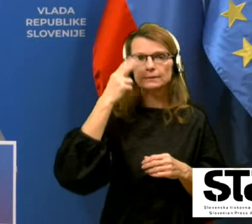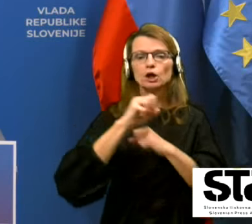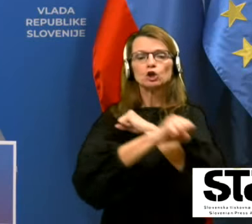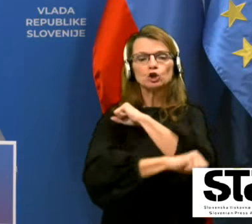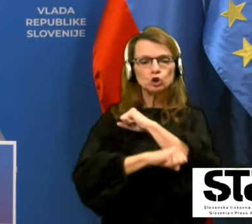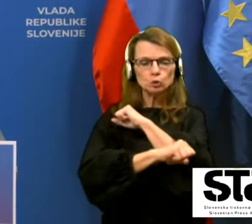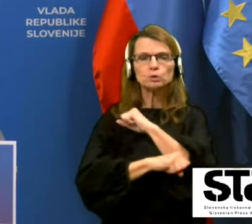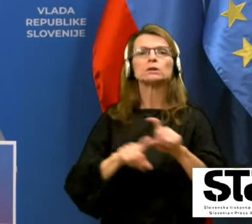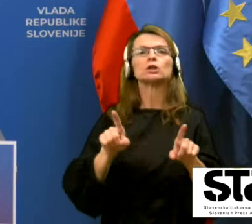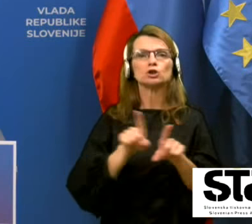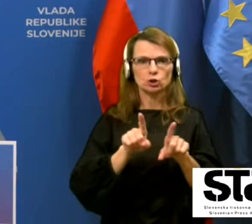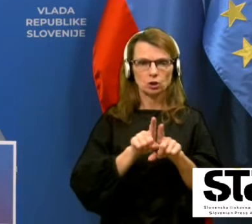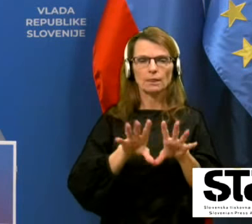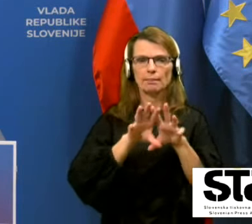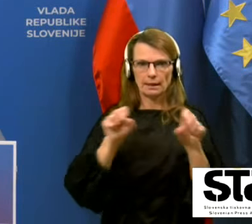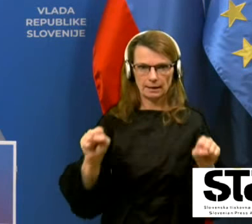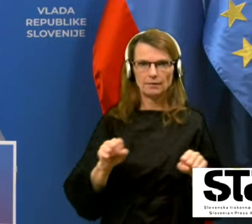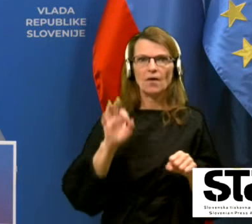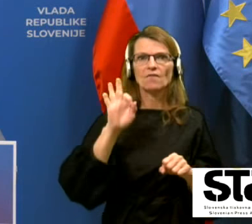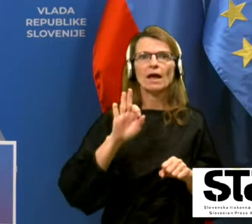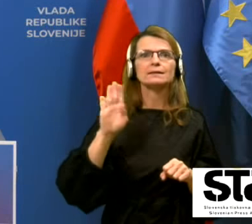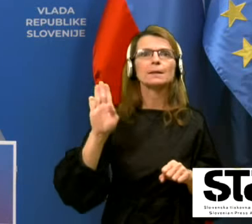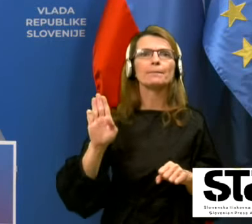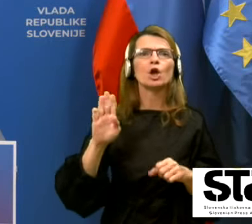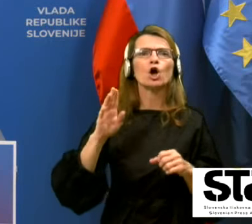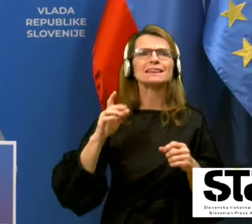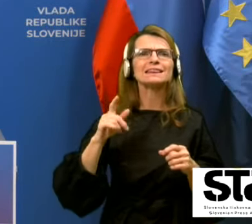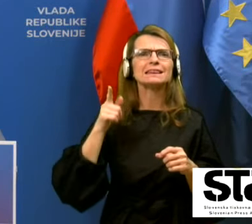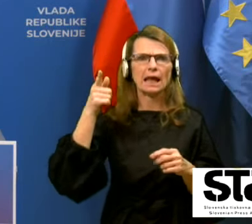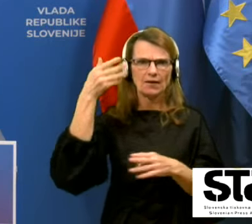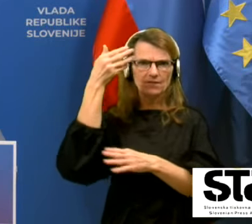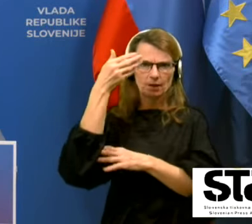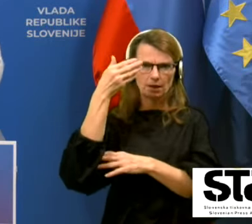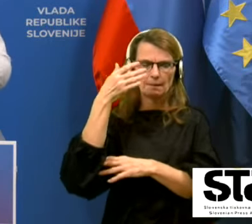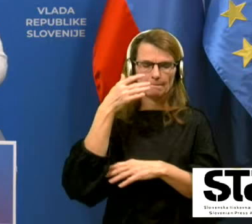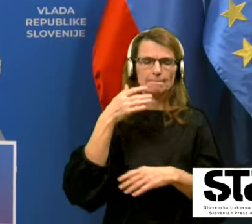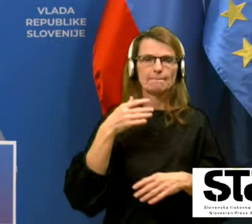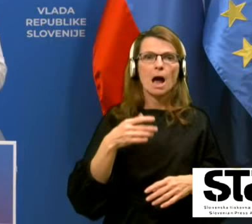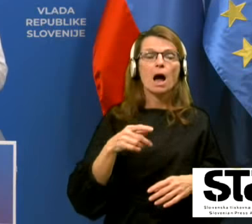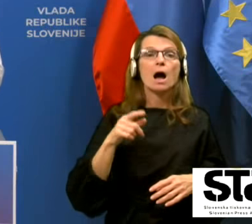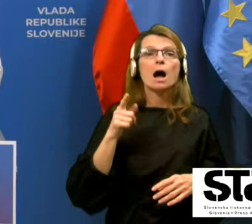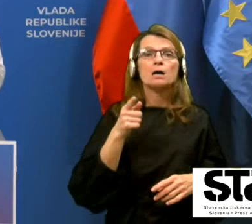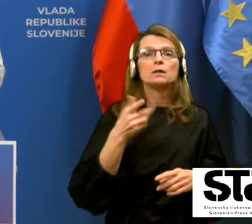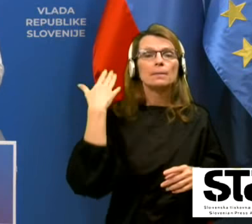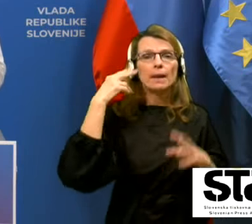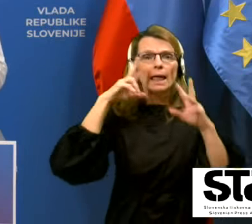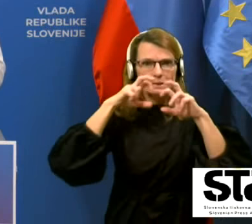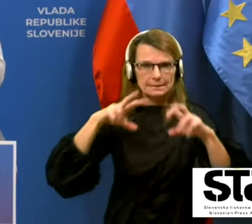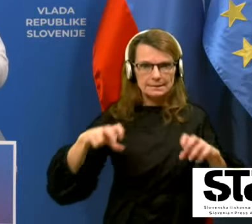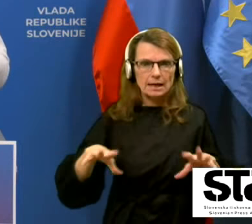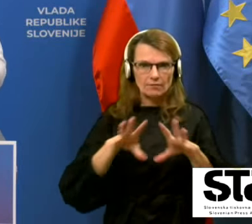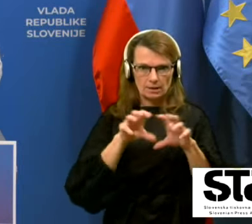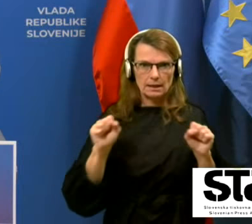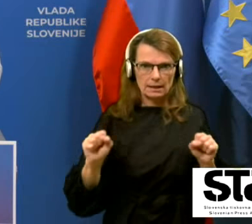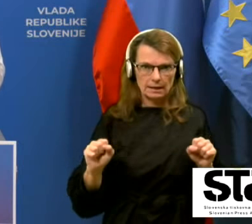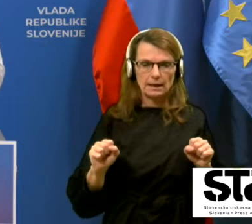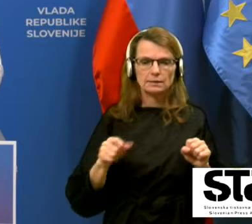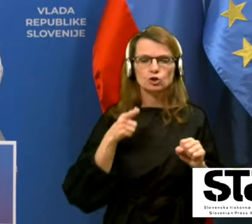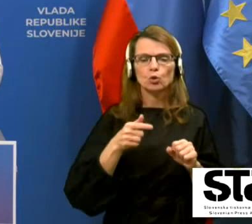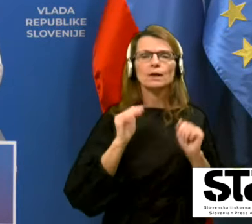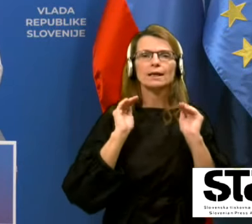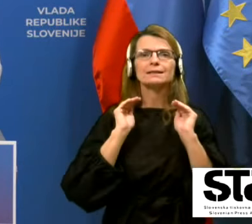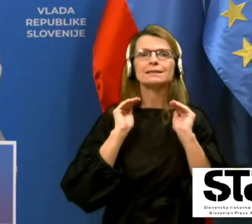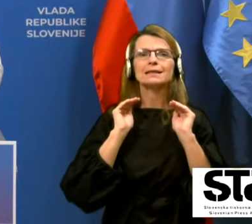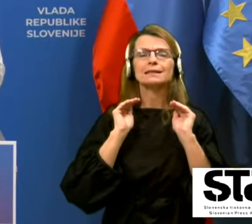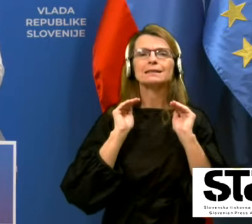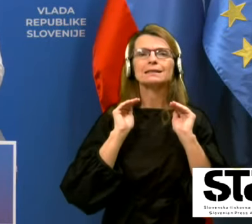narejene, tudi ta študija od Pfizer, BioNTech oziroma od Kominratice piva Endpointe raziskave je bilo pač zaščita